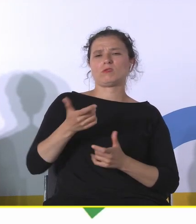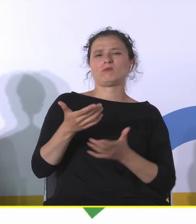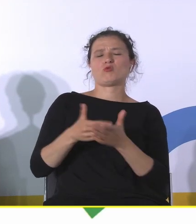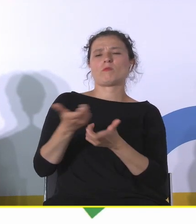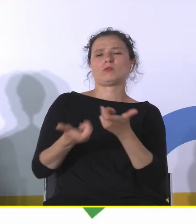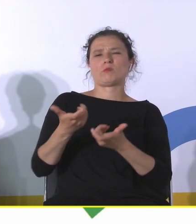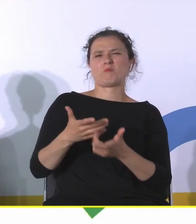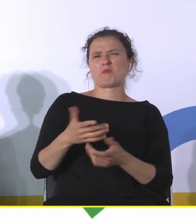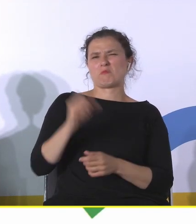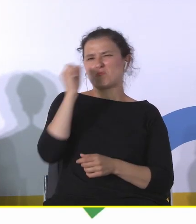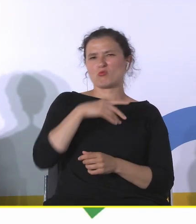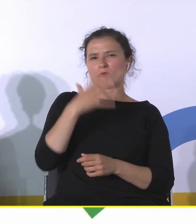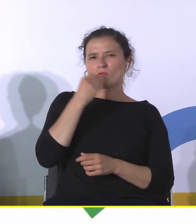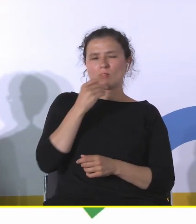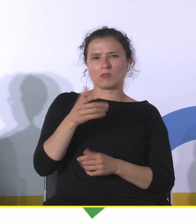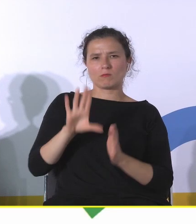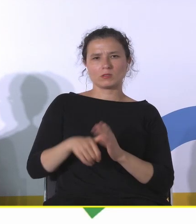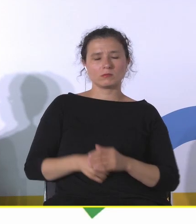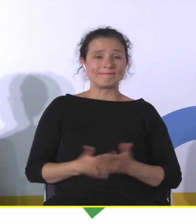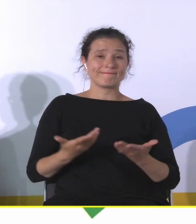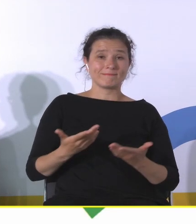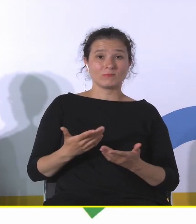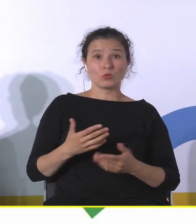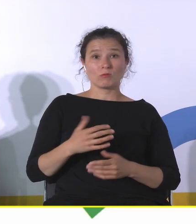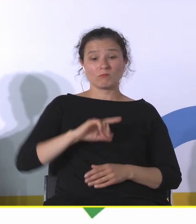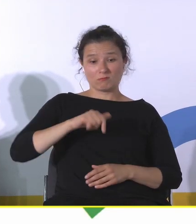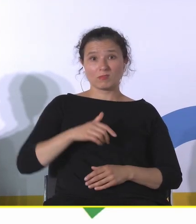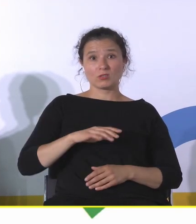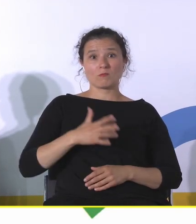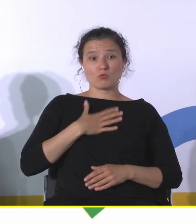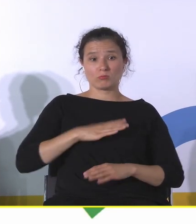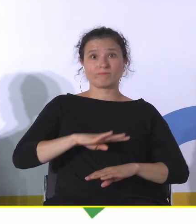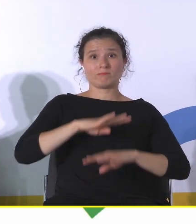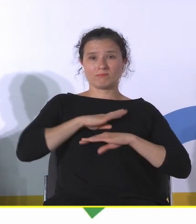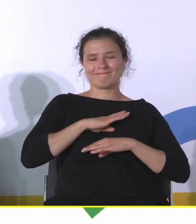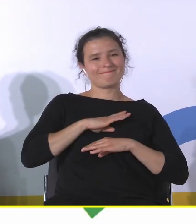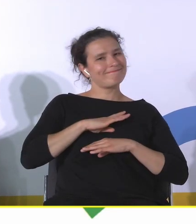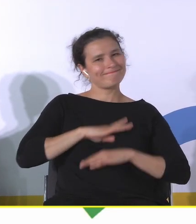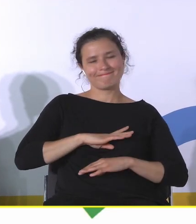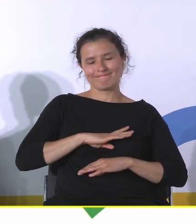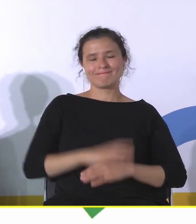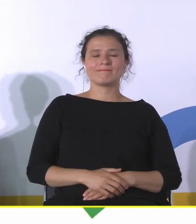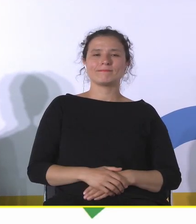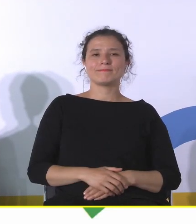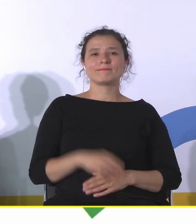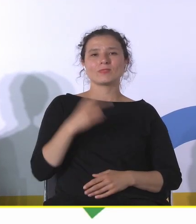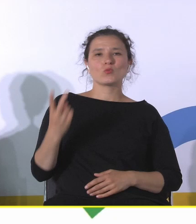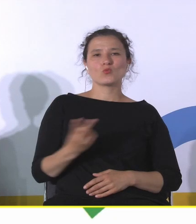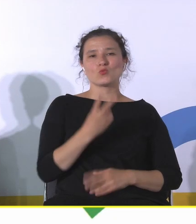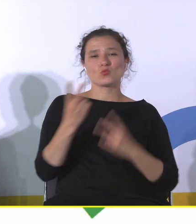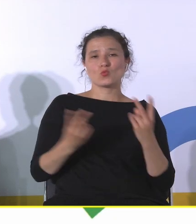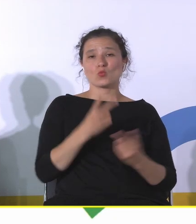mieście, to tym bardziej nie poprawia nam nastroju, więc szukanie dla tych szans zachowania,